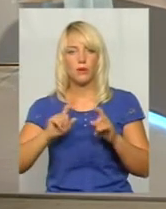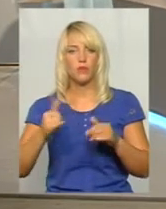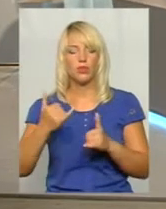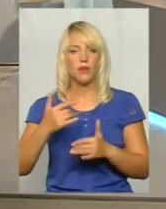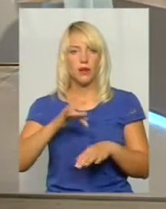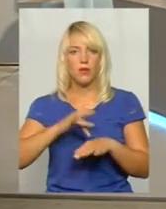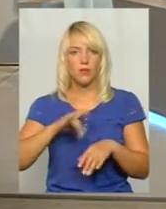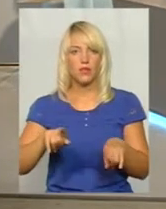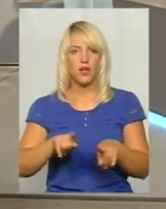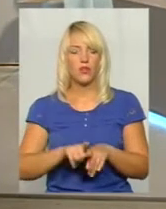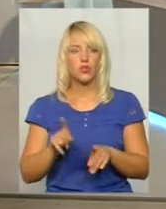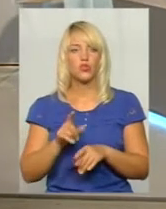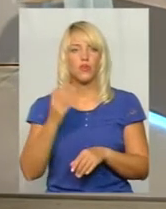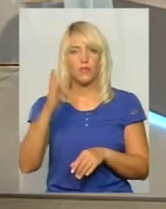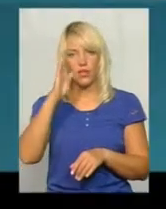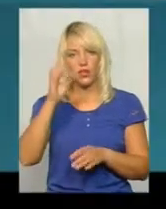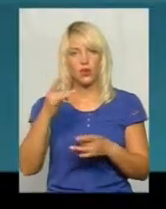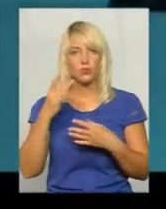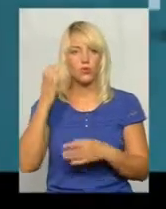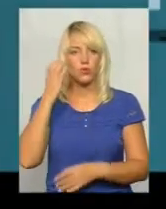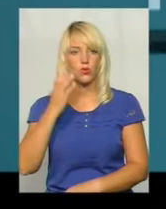нині. Послухаємо, що нам розповів.